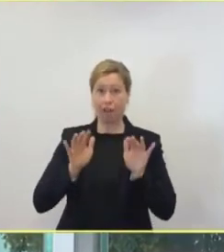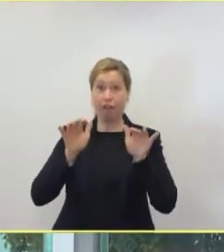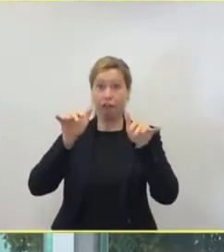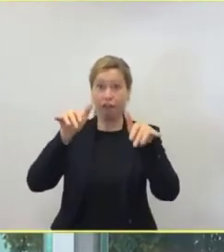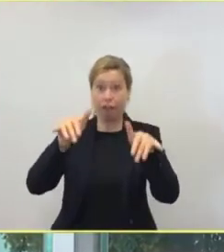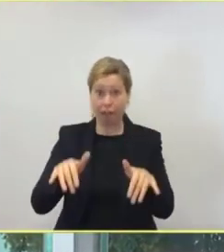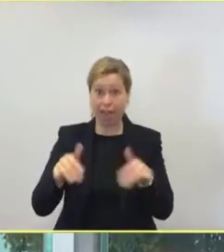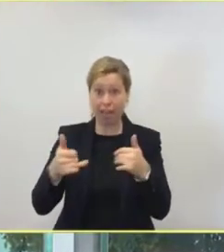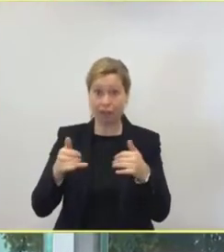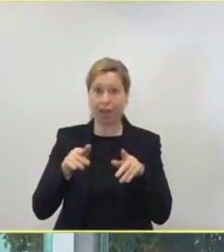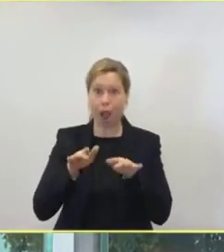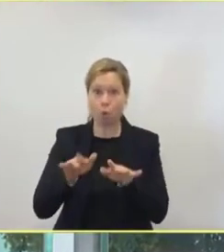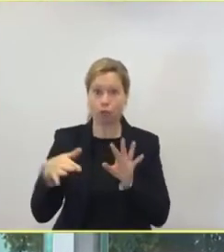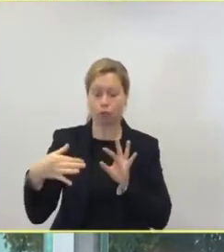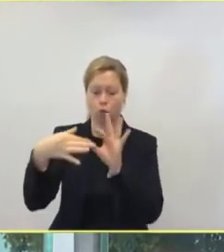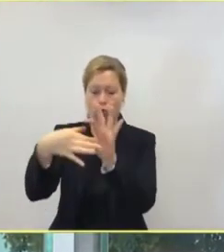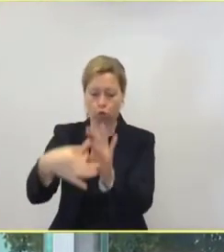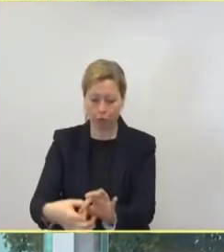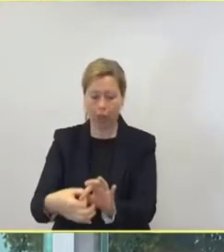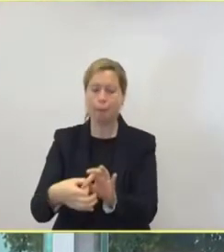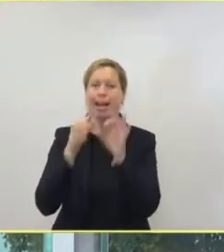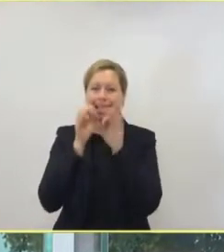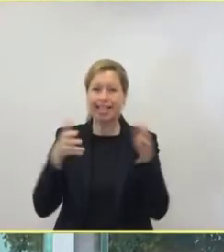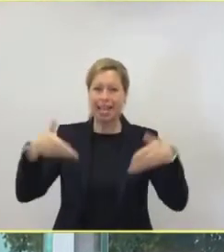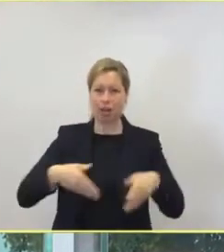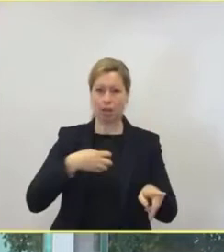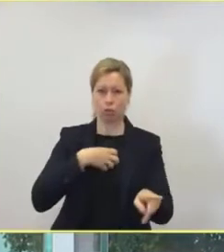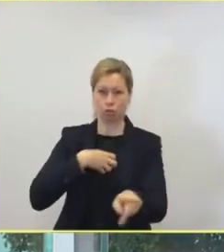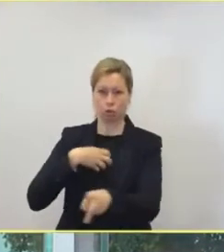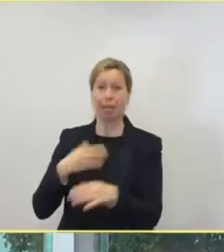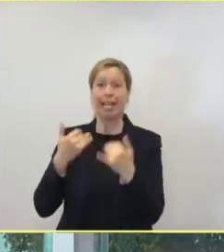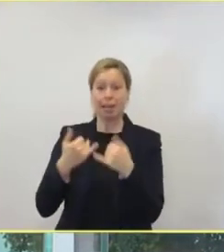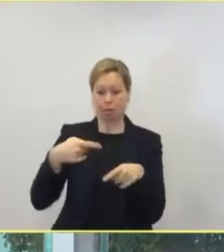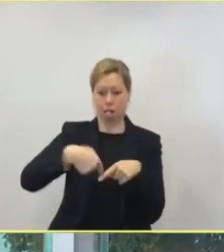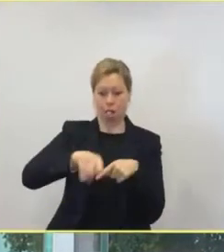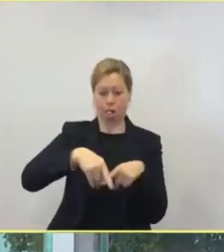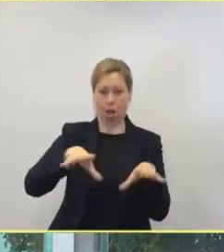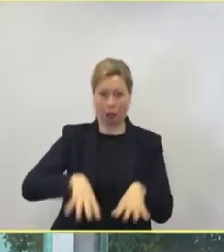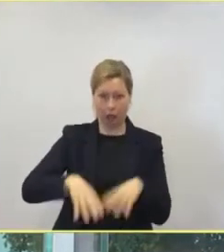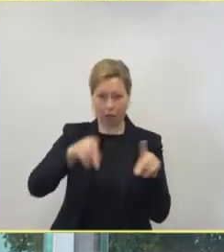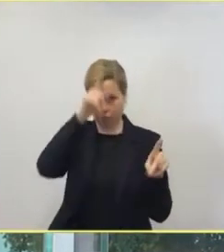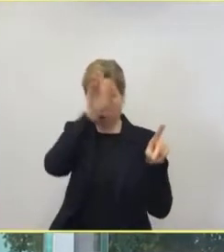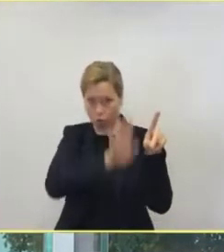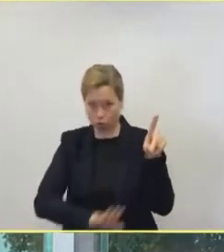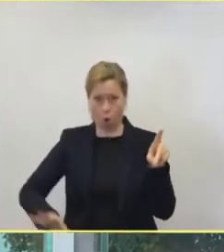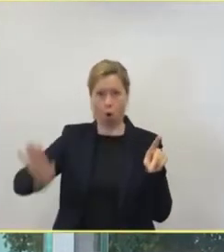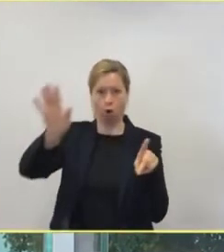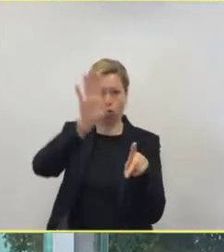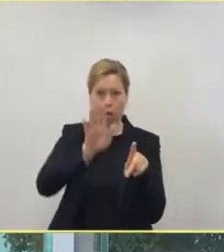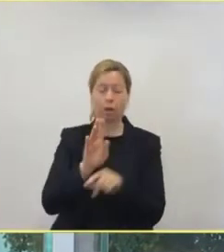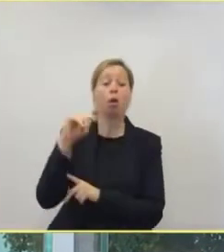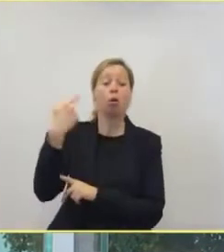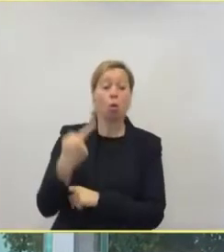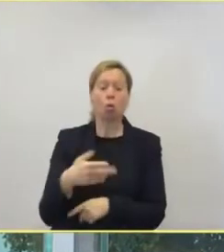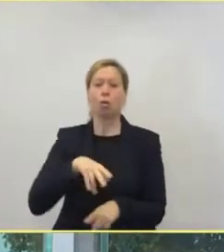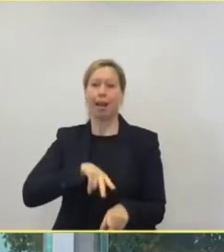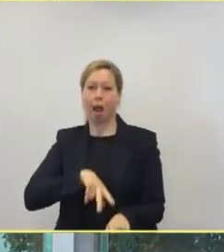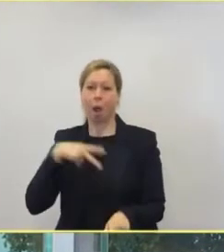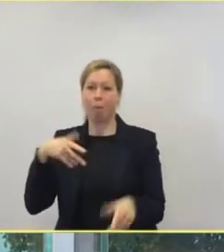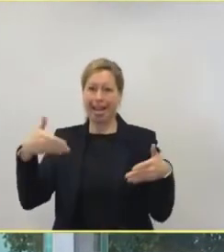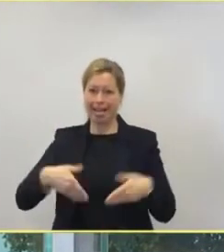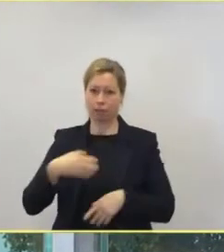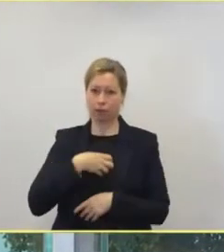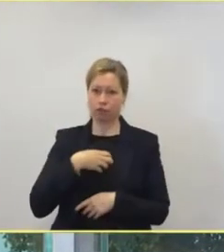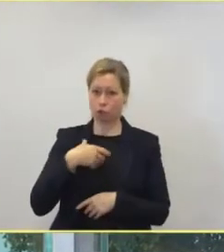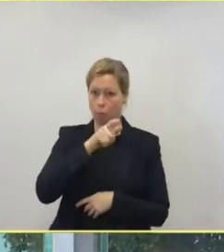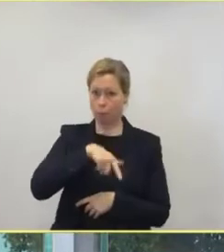in Hamburg und in ganz Deutschland. Und dass gerade die beatmeten Patienten halt sehr lange auf der Intensivstationen verbleiben, im Schnitt 18 Tage,